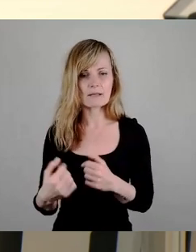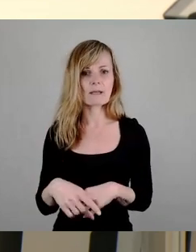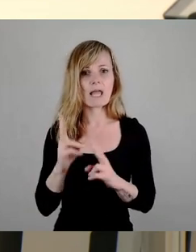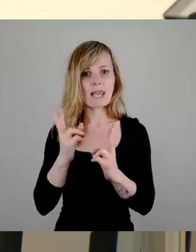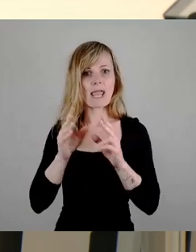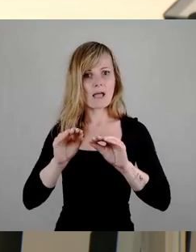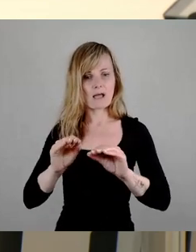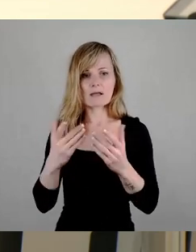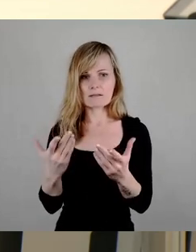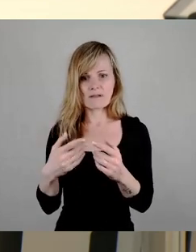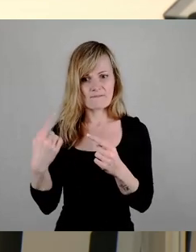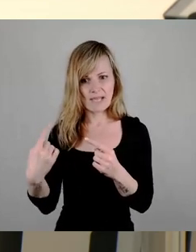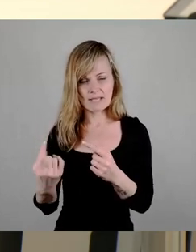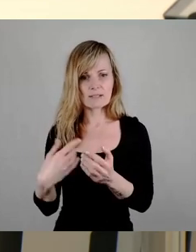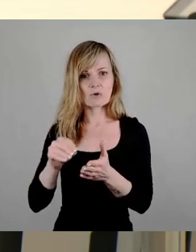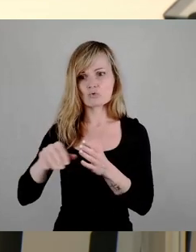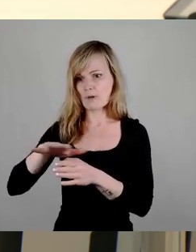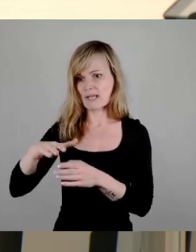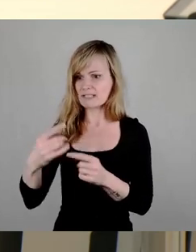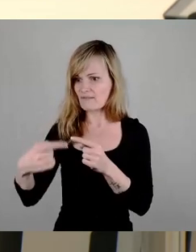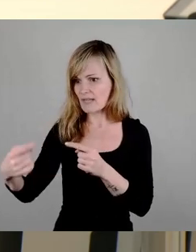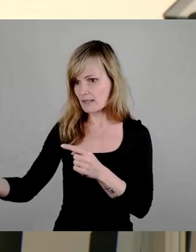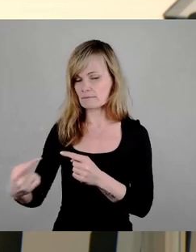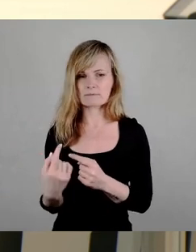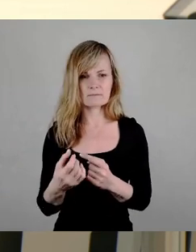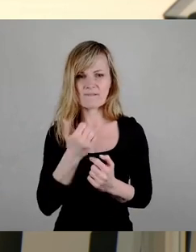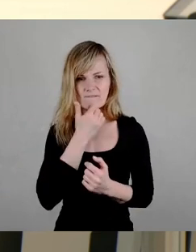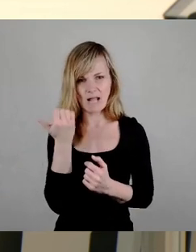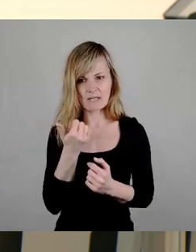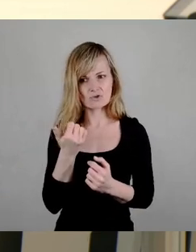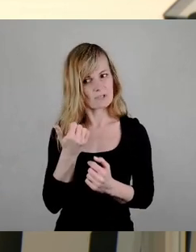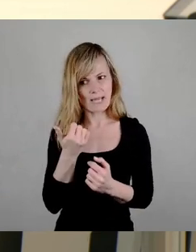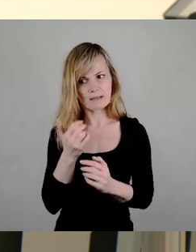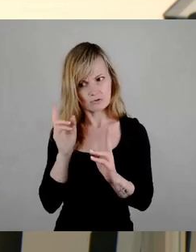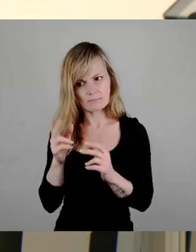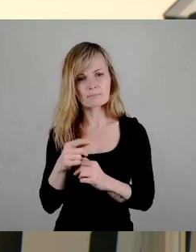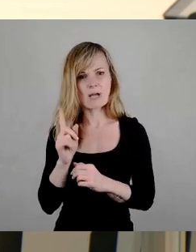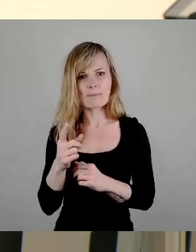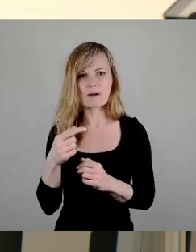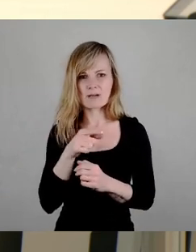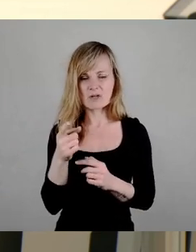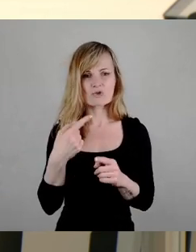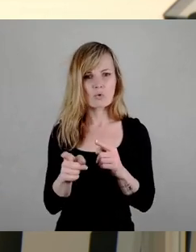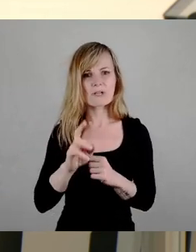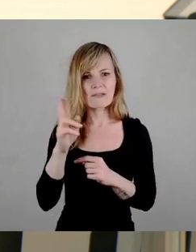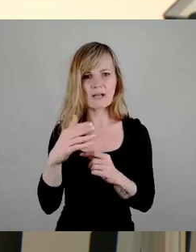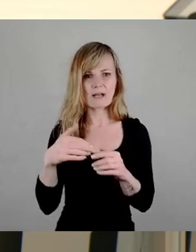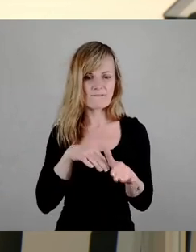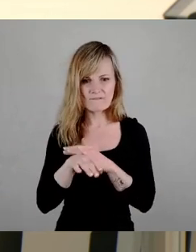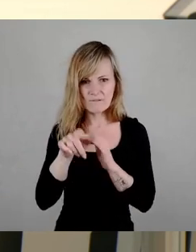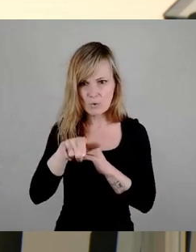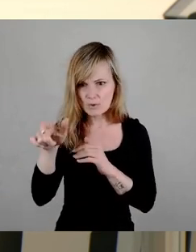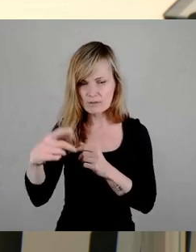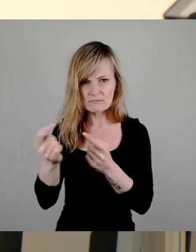Das ist sicherlich nicht ganz falsch. Aber Schuld daran sind doch nicht die Geflüchteten, die hierher kommen. Schuld daran sind 30